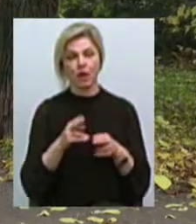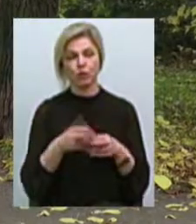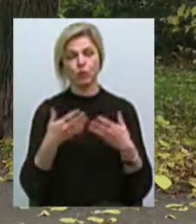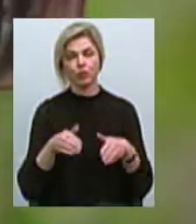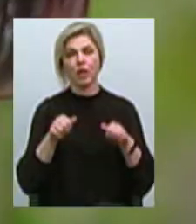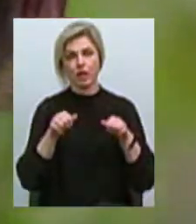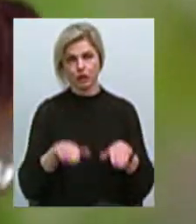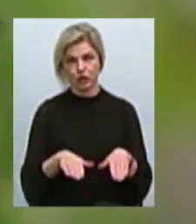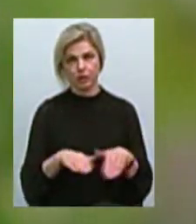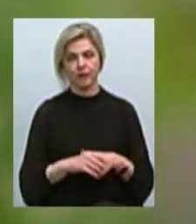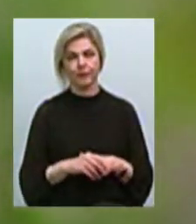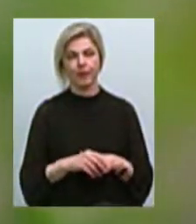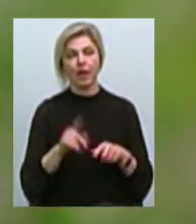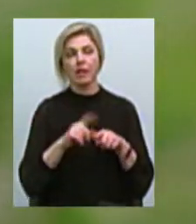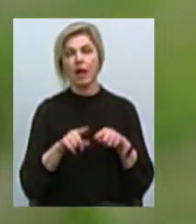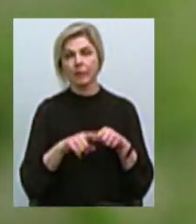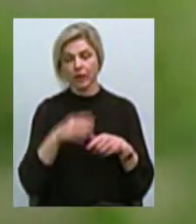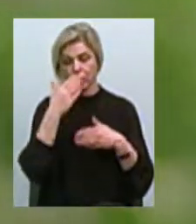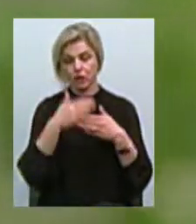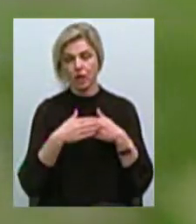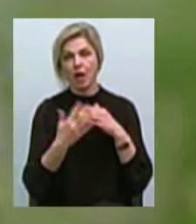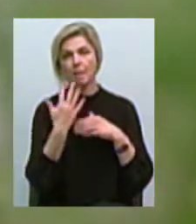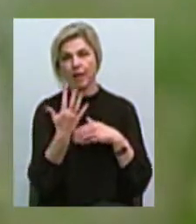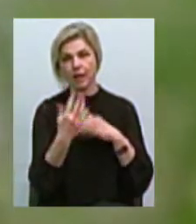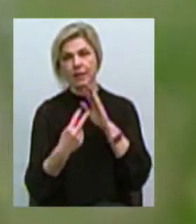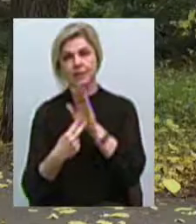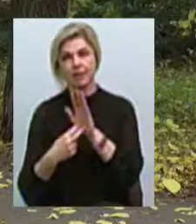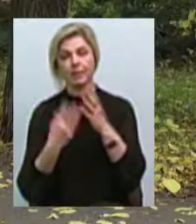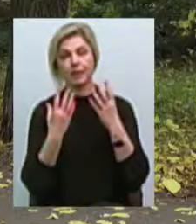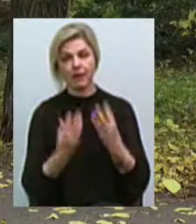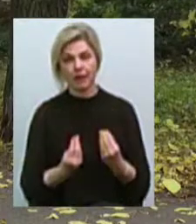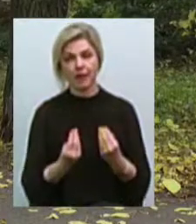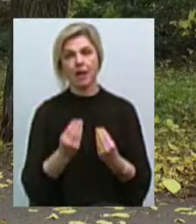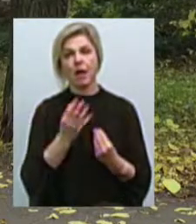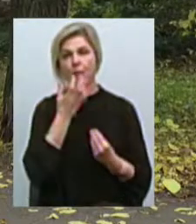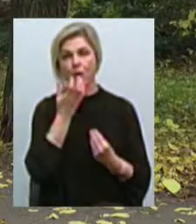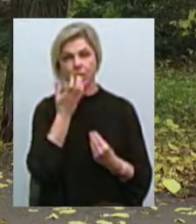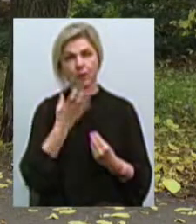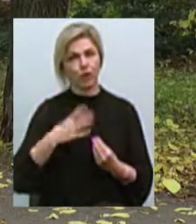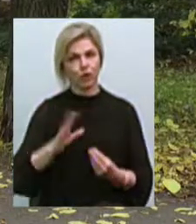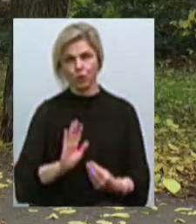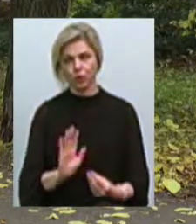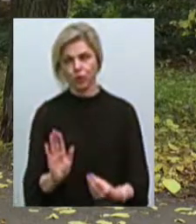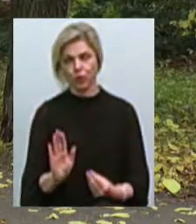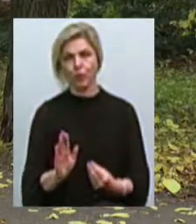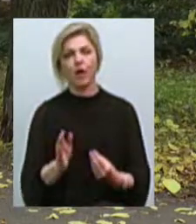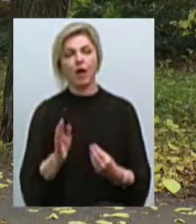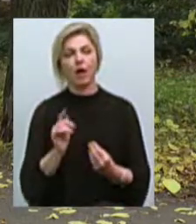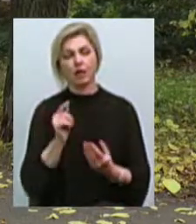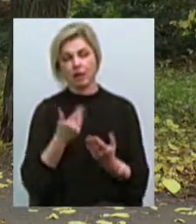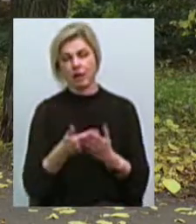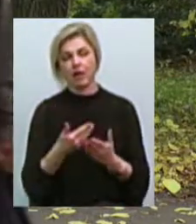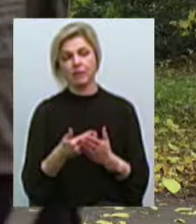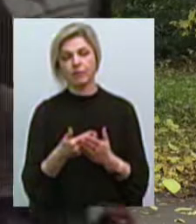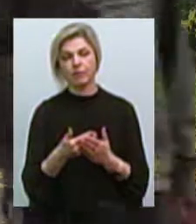рішення. Найближчі 5-7 днів ми потепління не очікуємо. Там десь